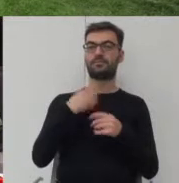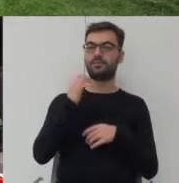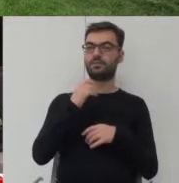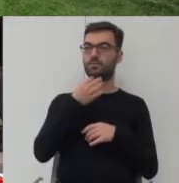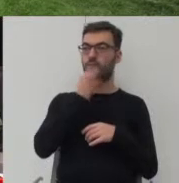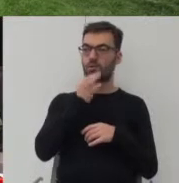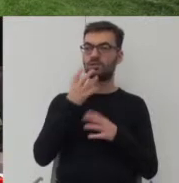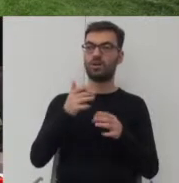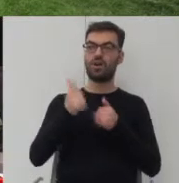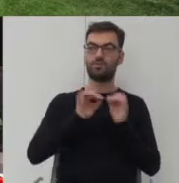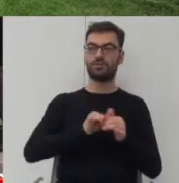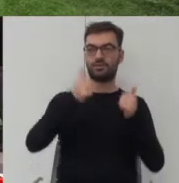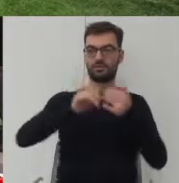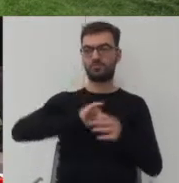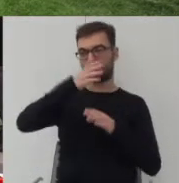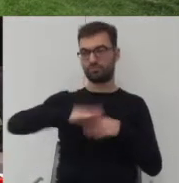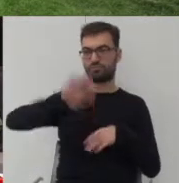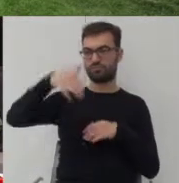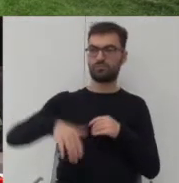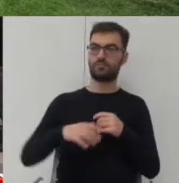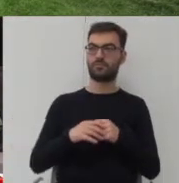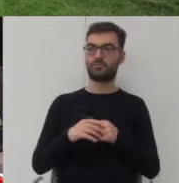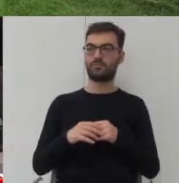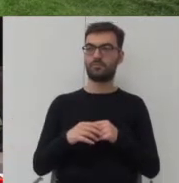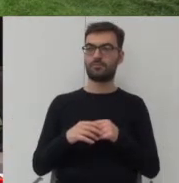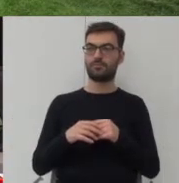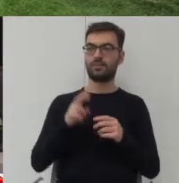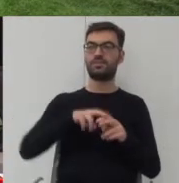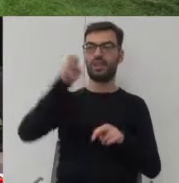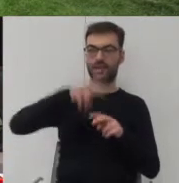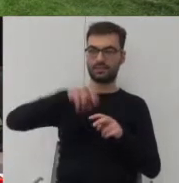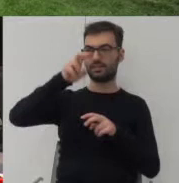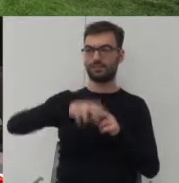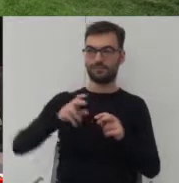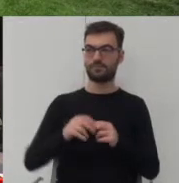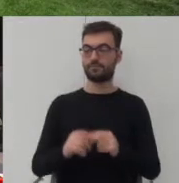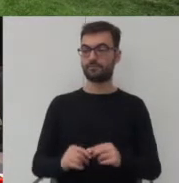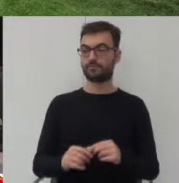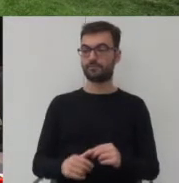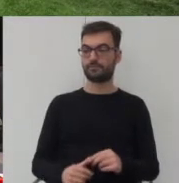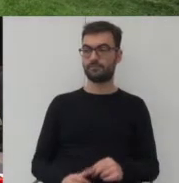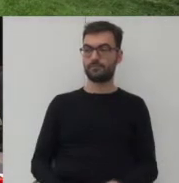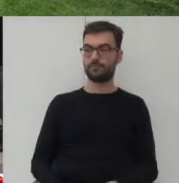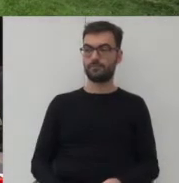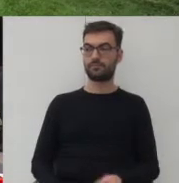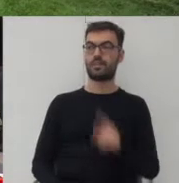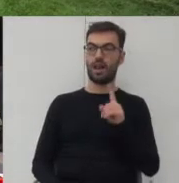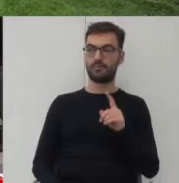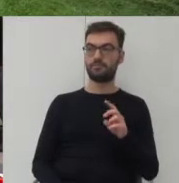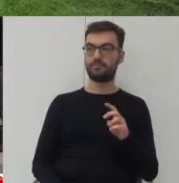rowerach mogą pokonywać ten tor właśnie siłą swoich miejsc, wyskakując na poszczególnych tam jego elementach. Natomiast